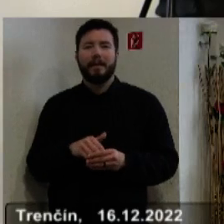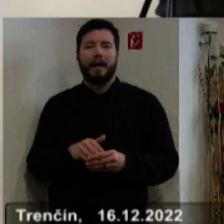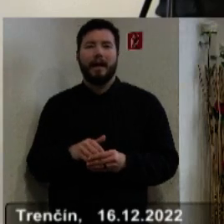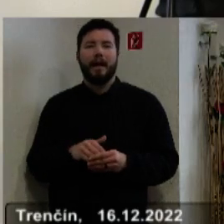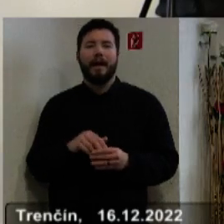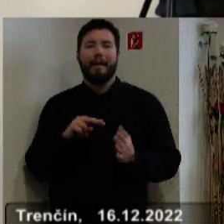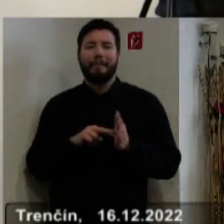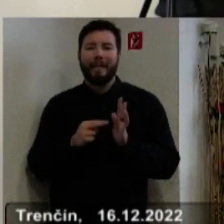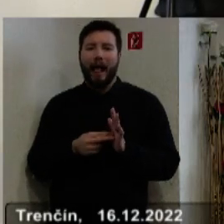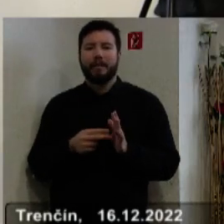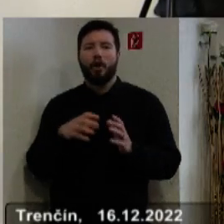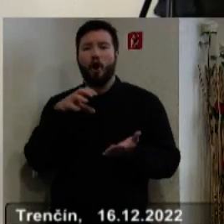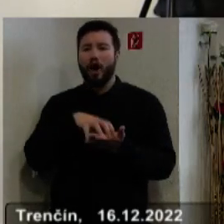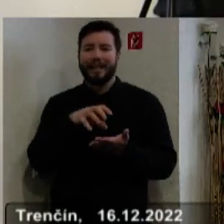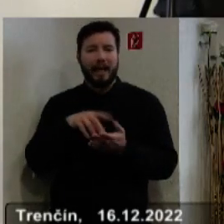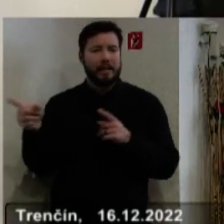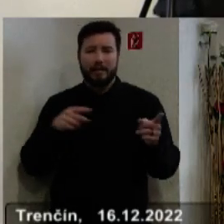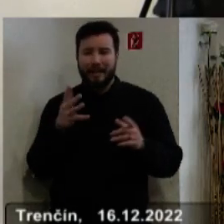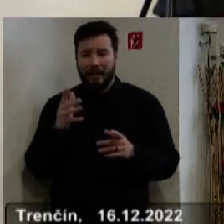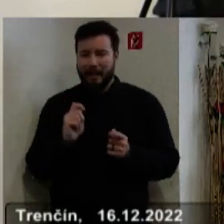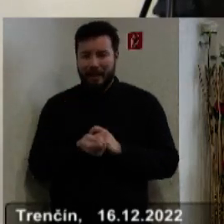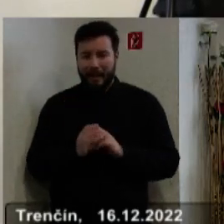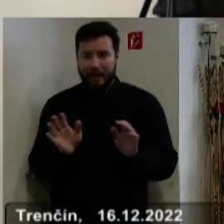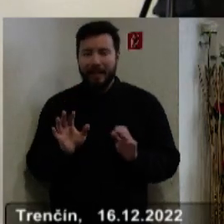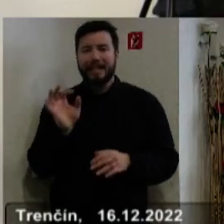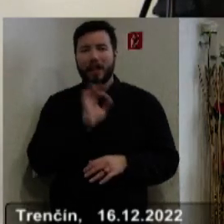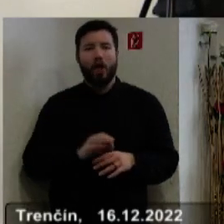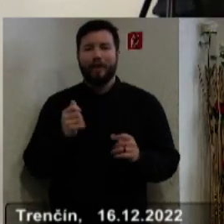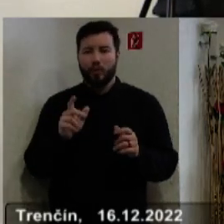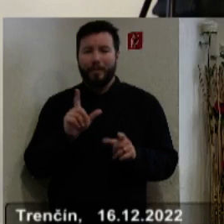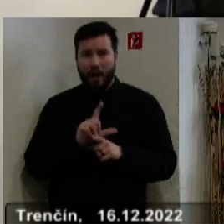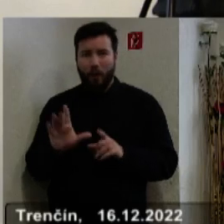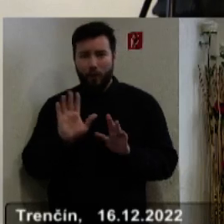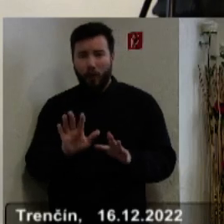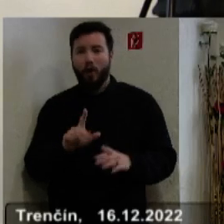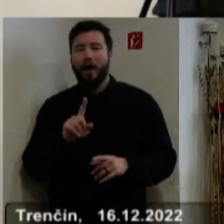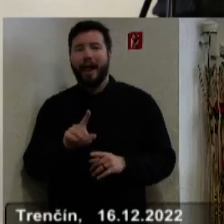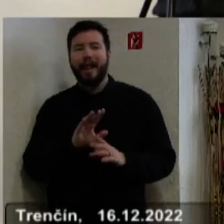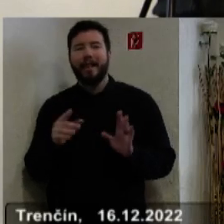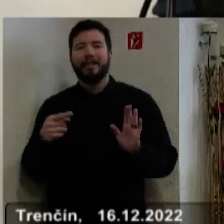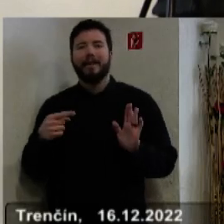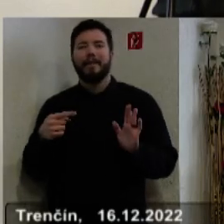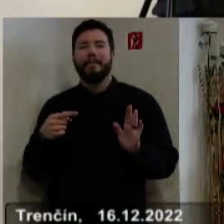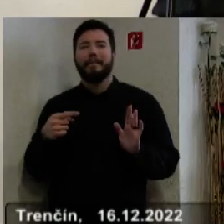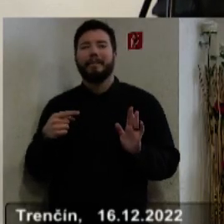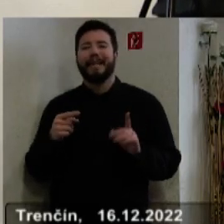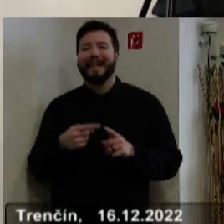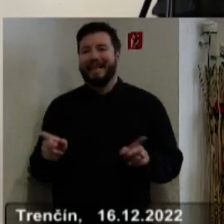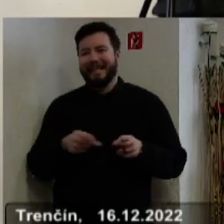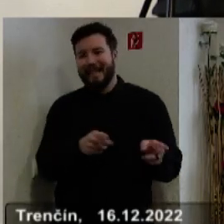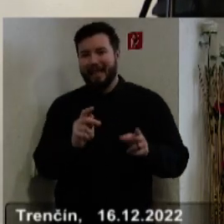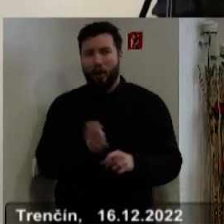na tom pláne ani medzi okresmi, ani celková súma 3,5 milióna, ale teda bude sa tam opravať tie prúženie iná